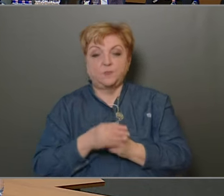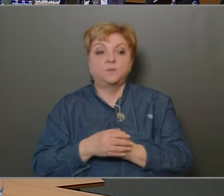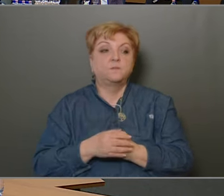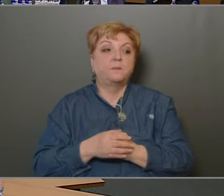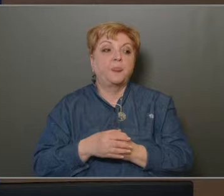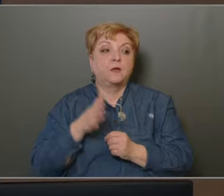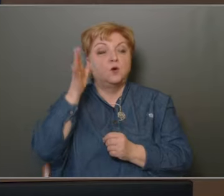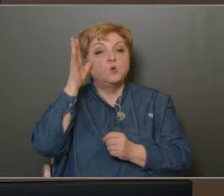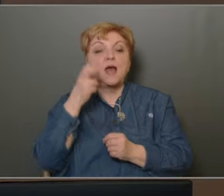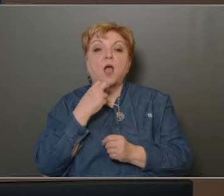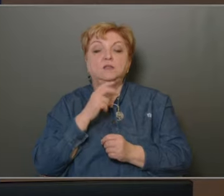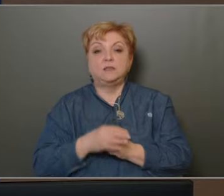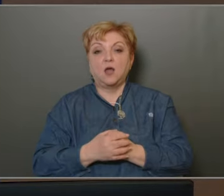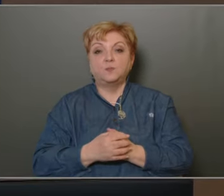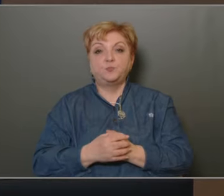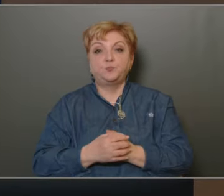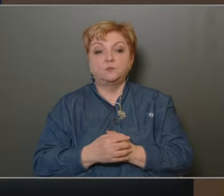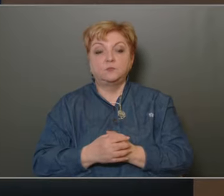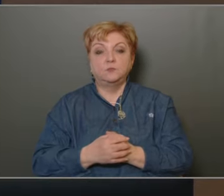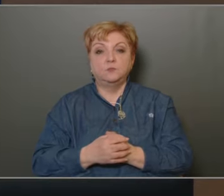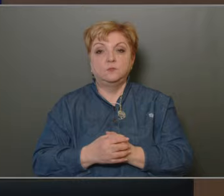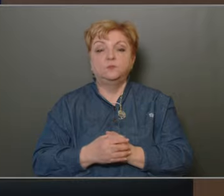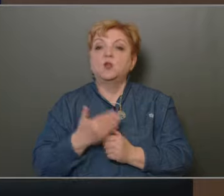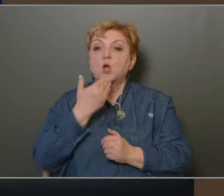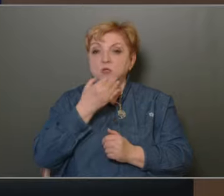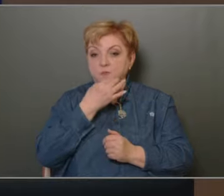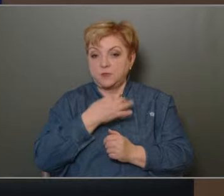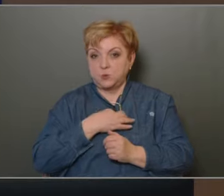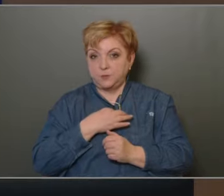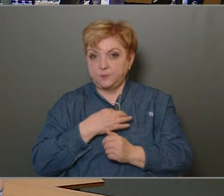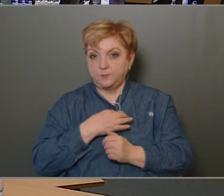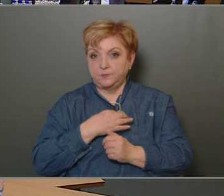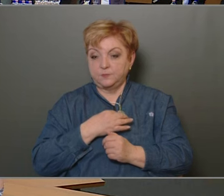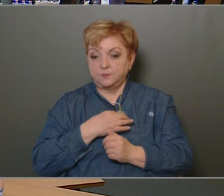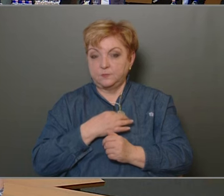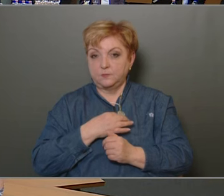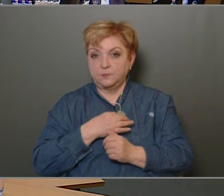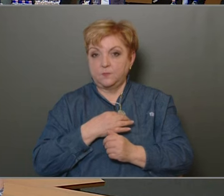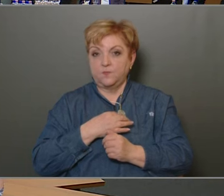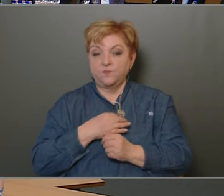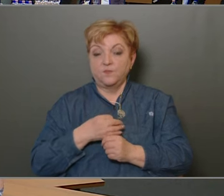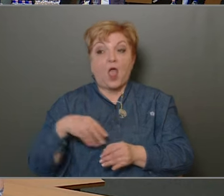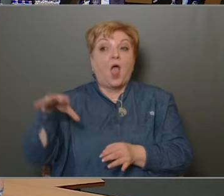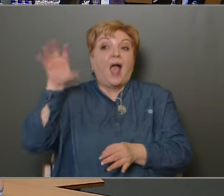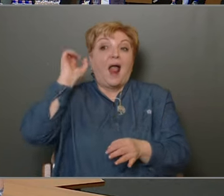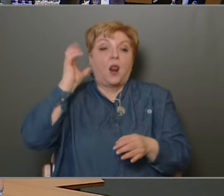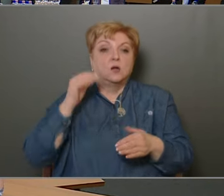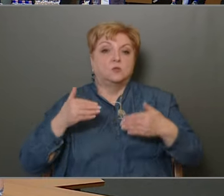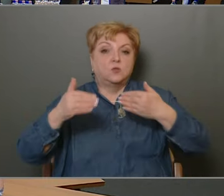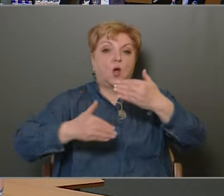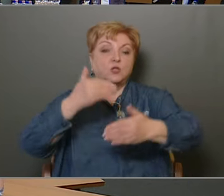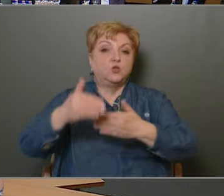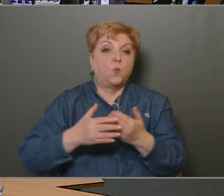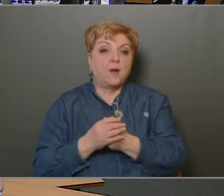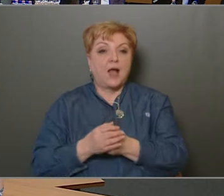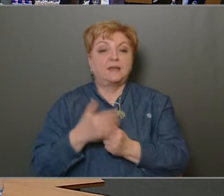Kugyela Attilának adom meg a szót. Köszönöm a szót, polgármester úr. Én itt az elhangzottak nyomán